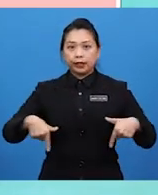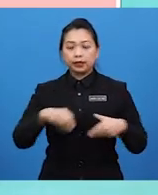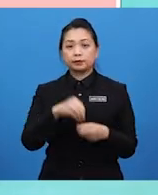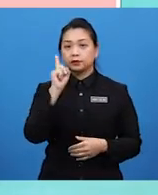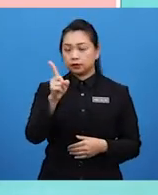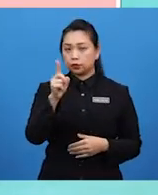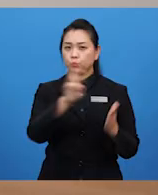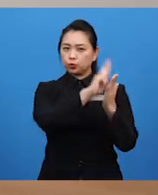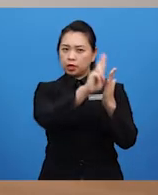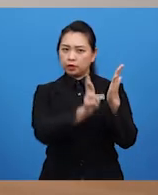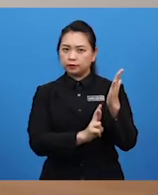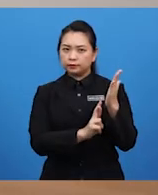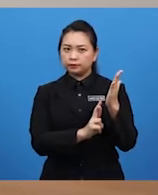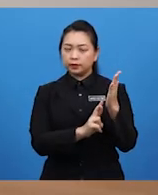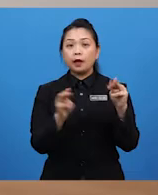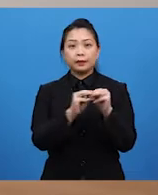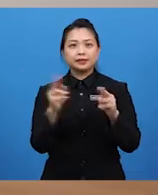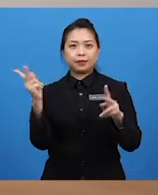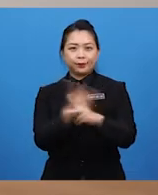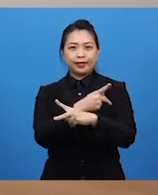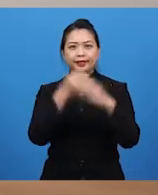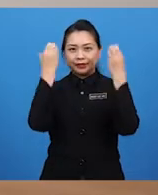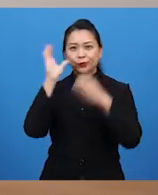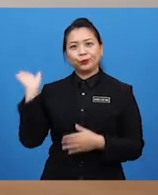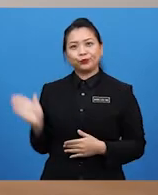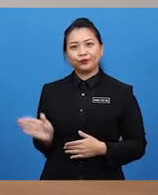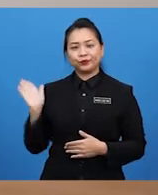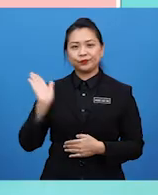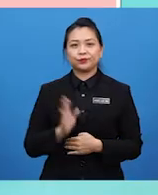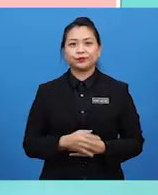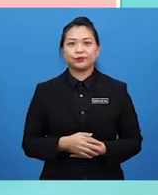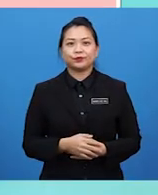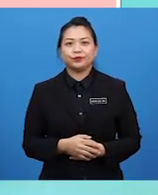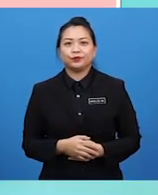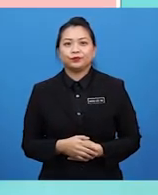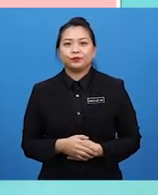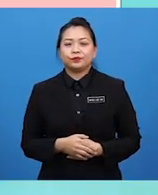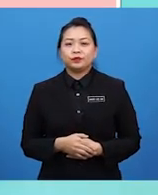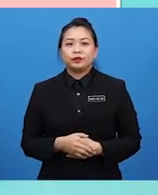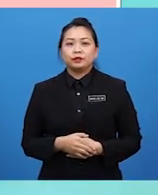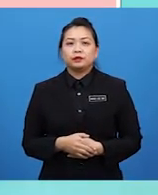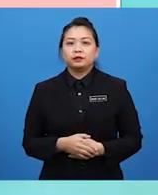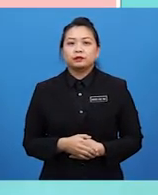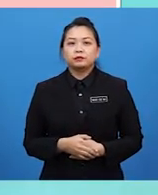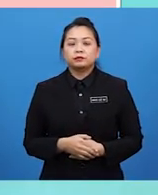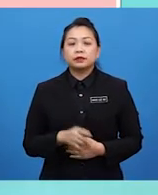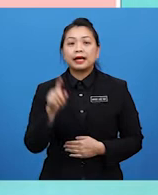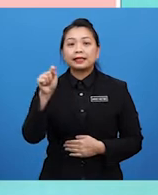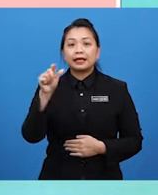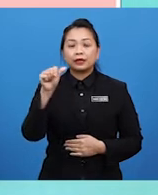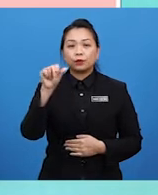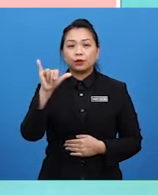dalam sesuatu rekaan. Macam pakaian Cikgu Dons kita. Ya, pelajar-pelajar dan juga Cikgu Dons. Taylor